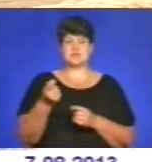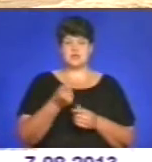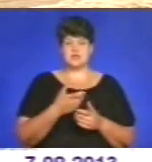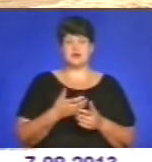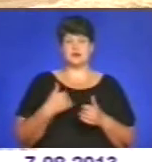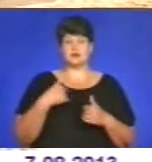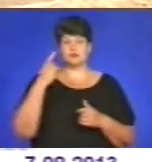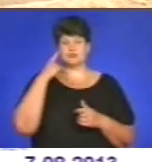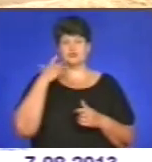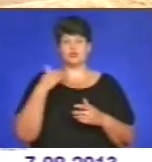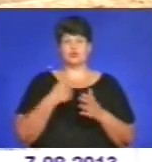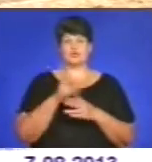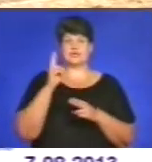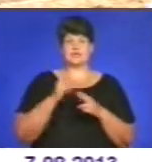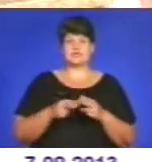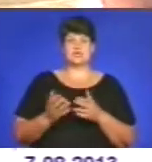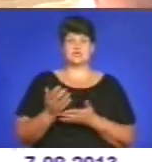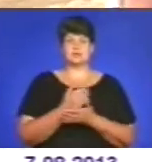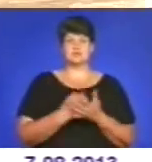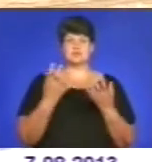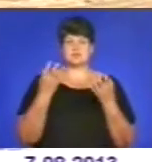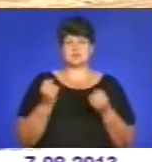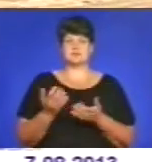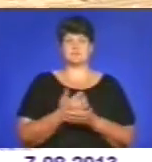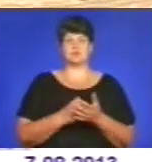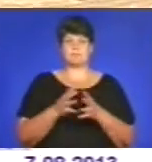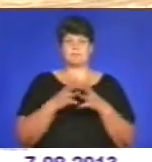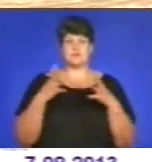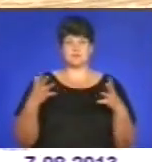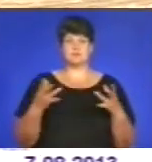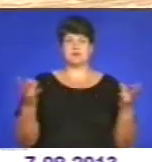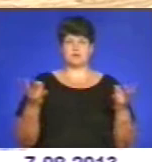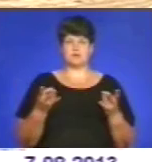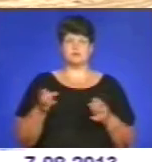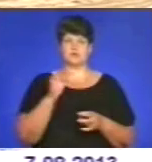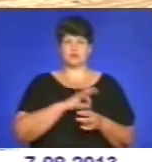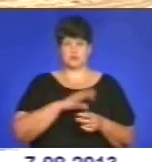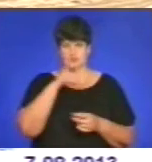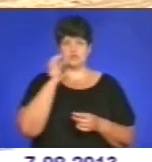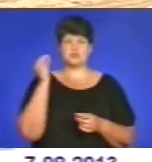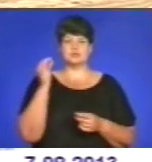ще до кінця жнив намолотять. При потребі використовуєте і нічний час?